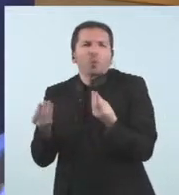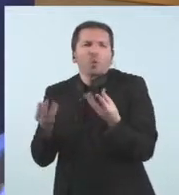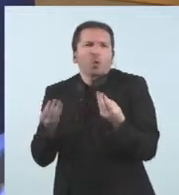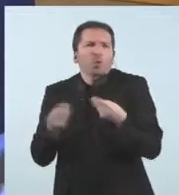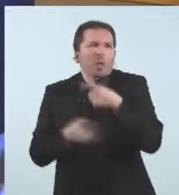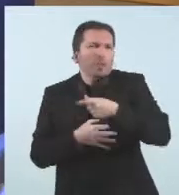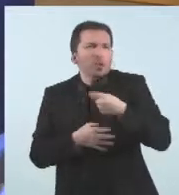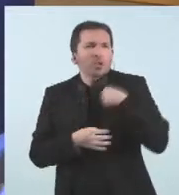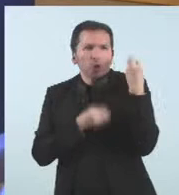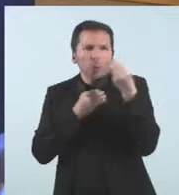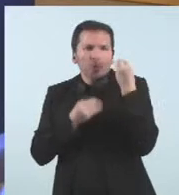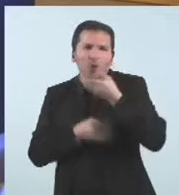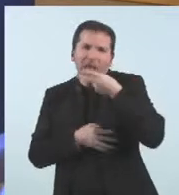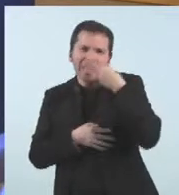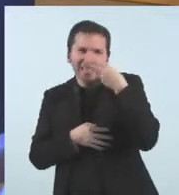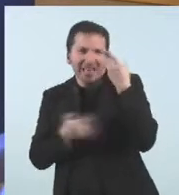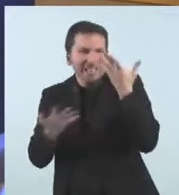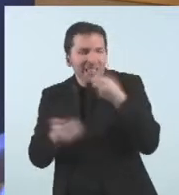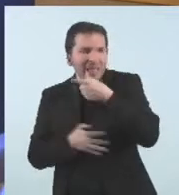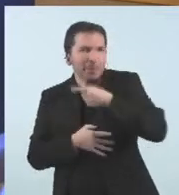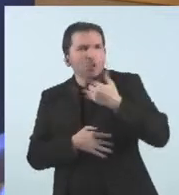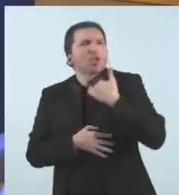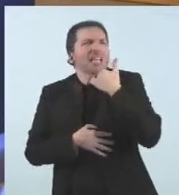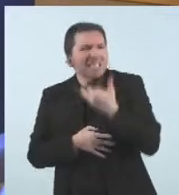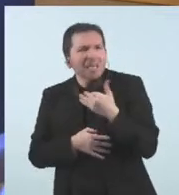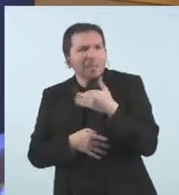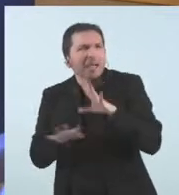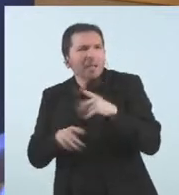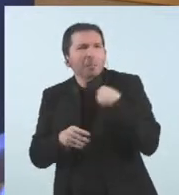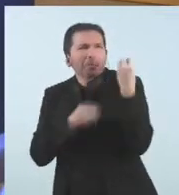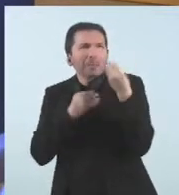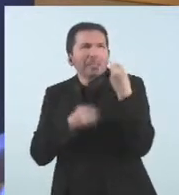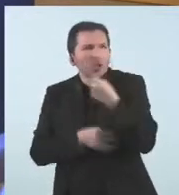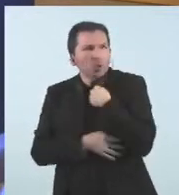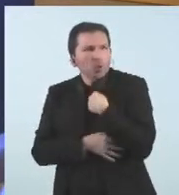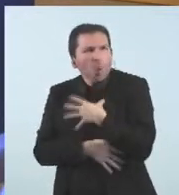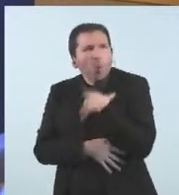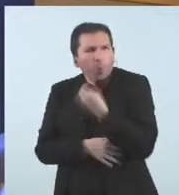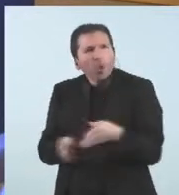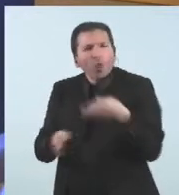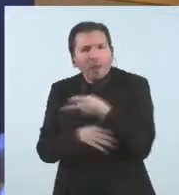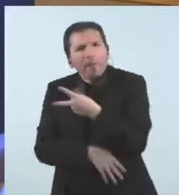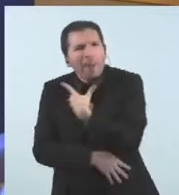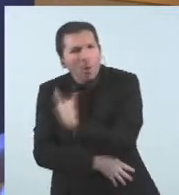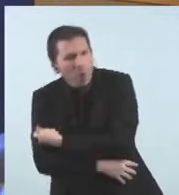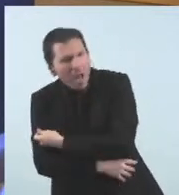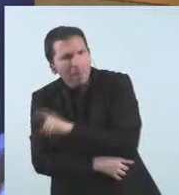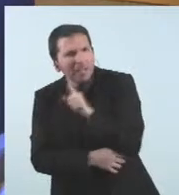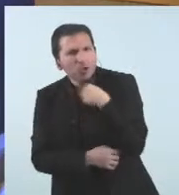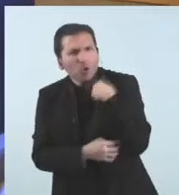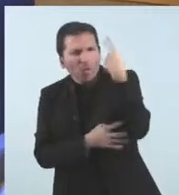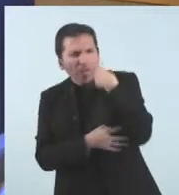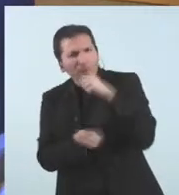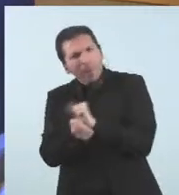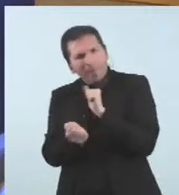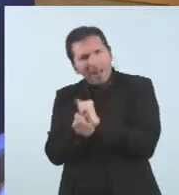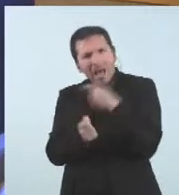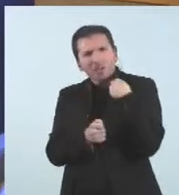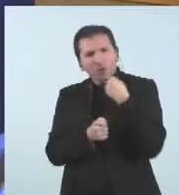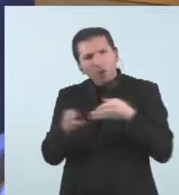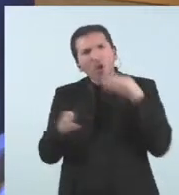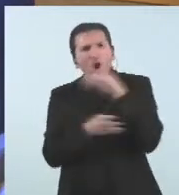sembla que és interessant que la gent sapiga què passa hi ha molta gent que està que diu bueno em puc vacunar no em puc vacunar quin termini passarà ho haig d'anar a buscar jo m'avisaran